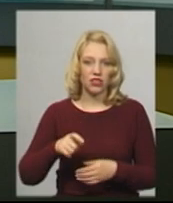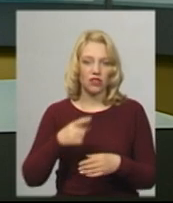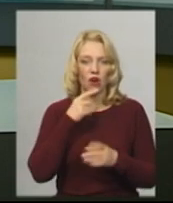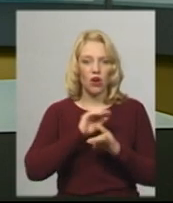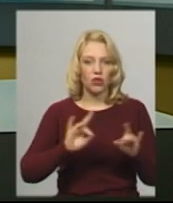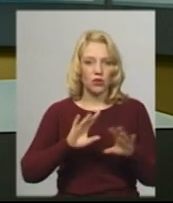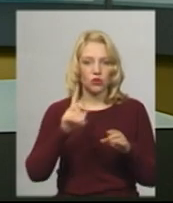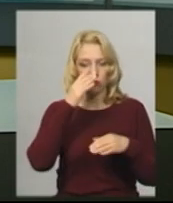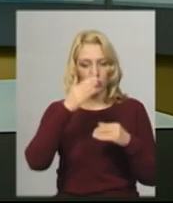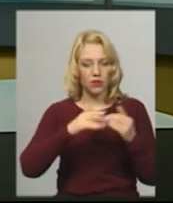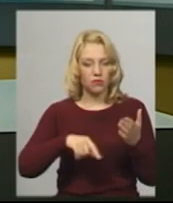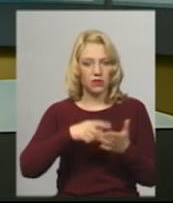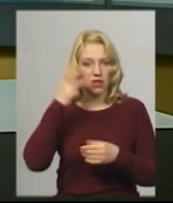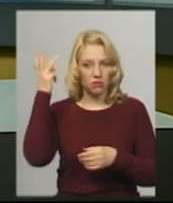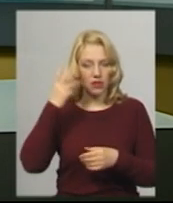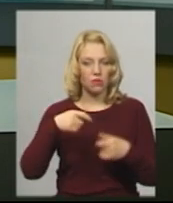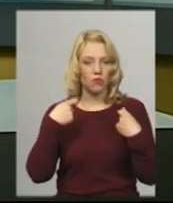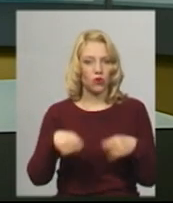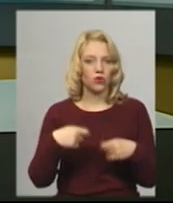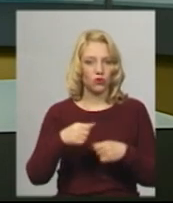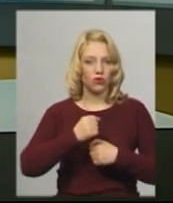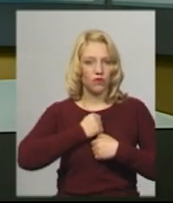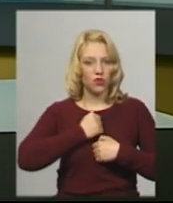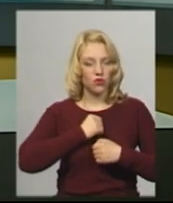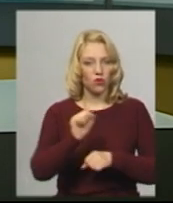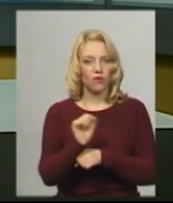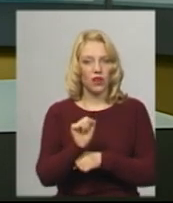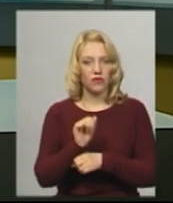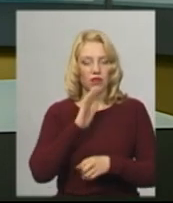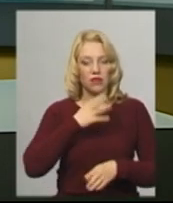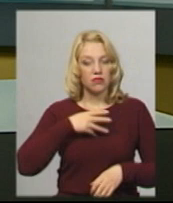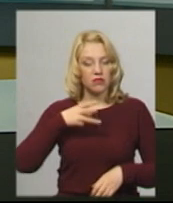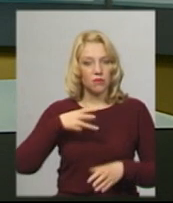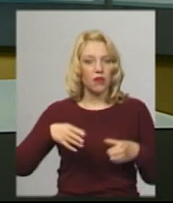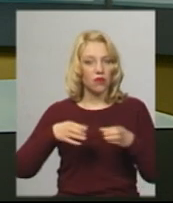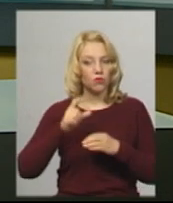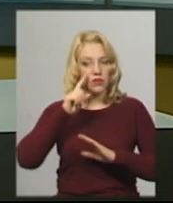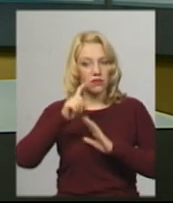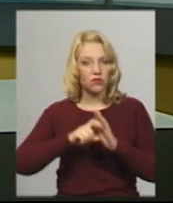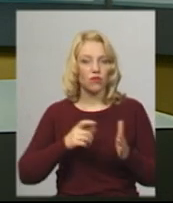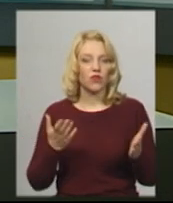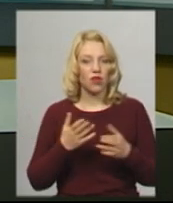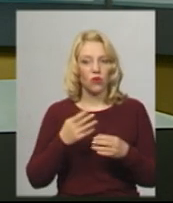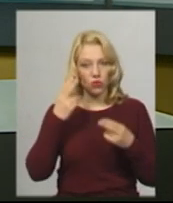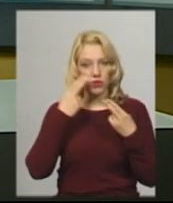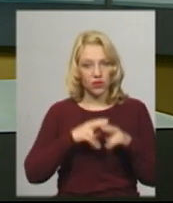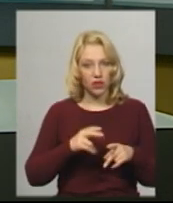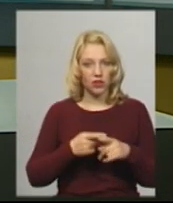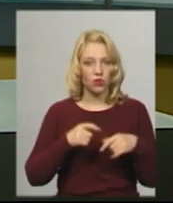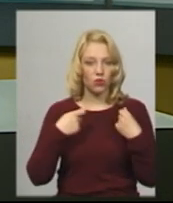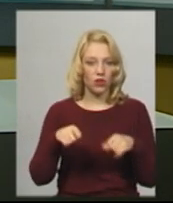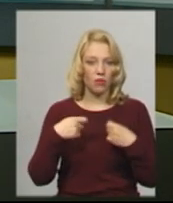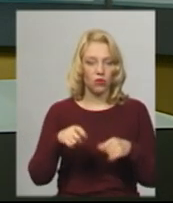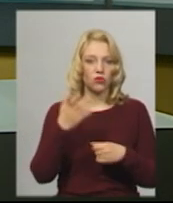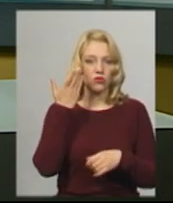Хмельницького розпродають кілька військових автівок. Наша знімальна група з'ясовувала, яку саме техніку виставили на продаж, коли на Сході тривають